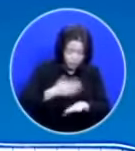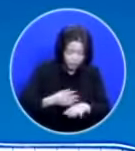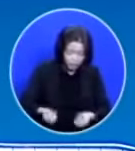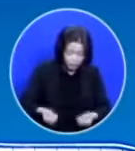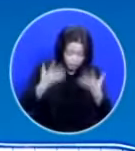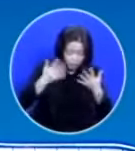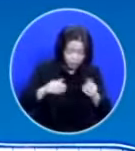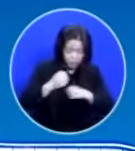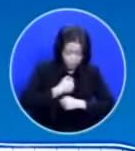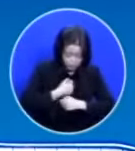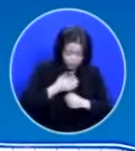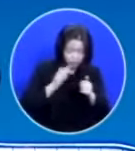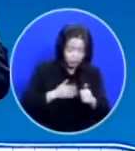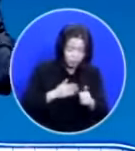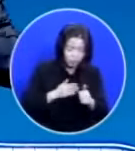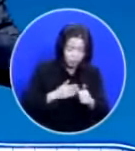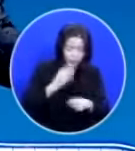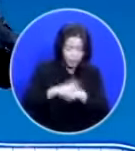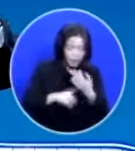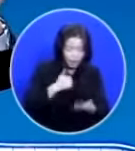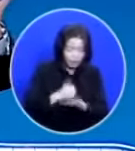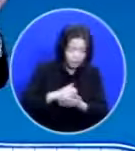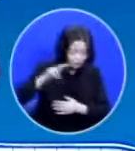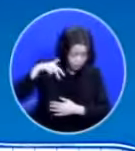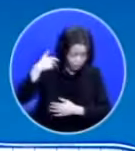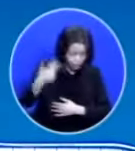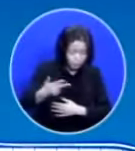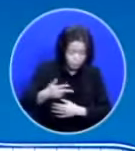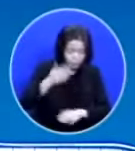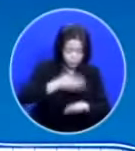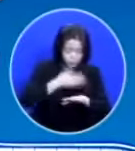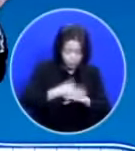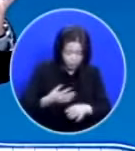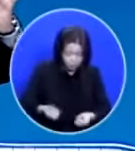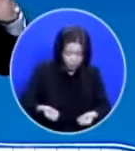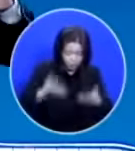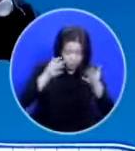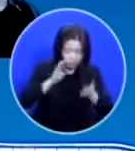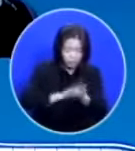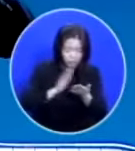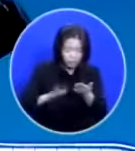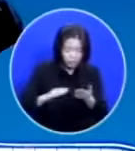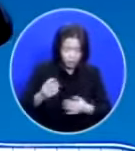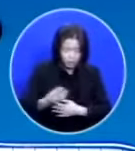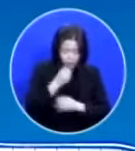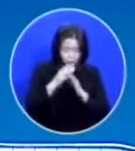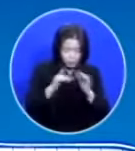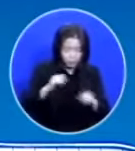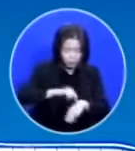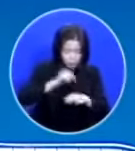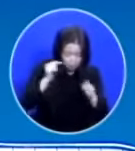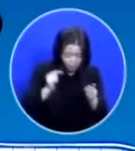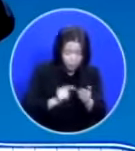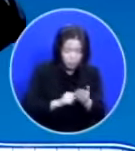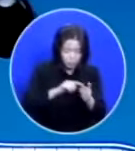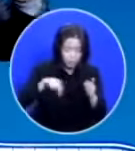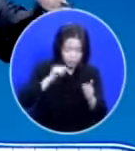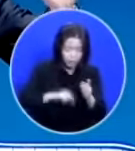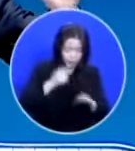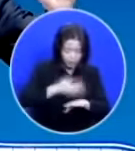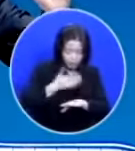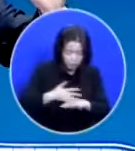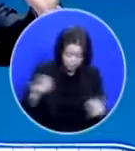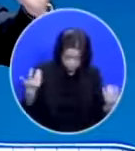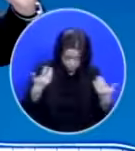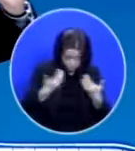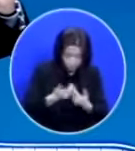해주시옵소서 하나님 다음 주간의 감사절입니다 성도들의 마음의 심령에 감사가 넘치게